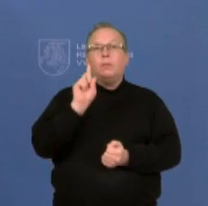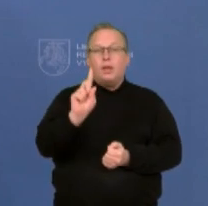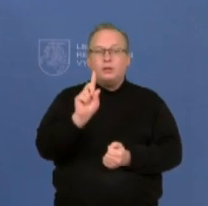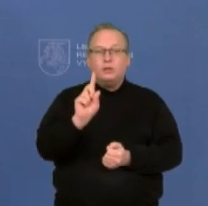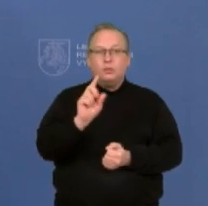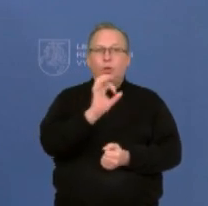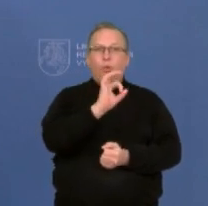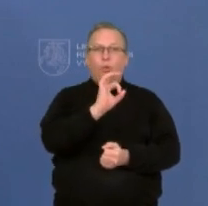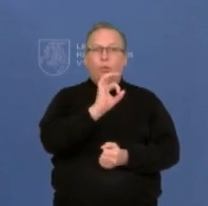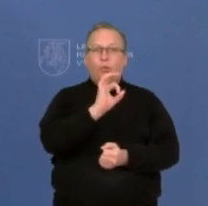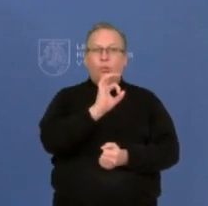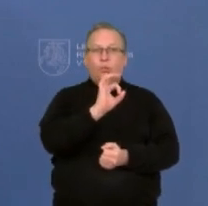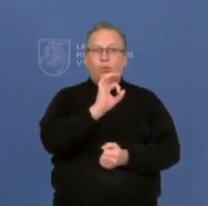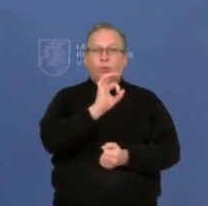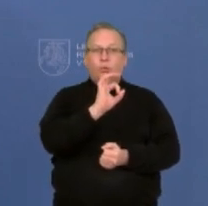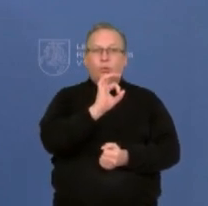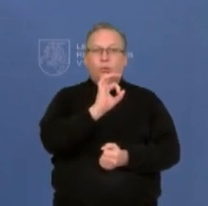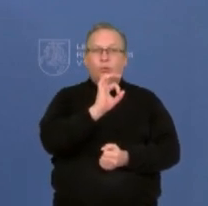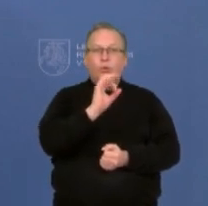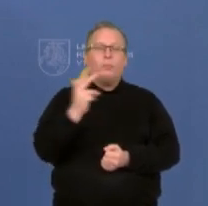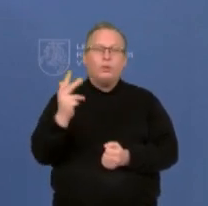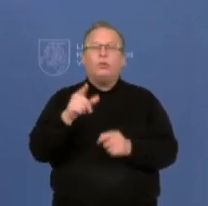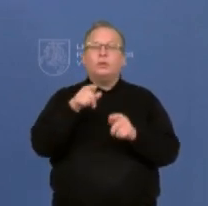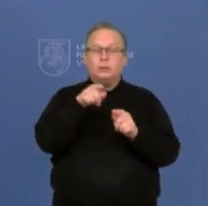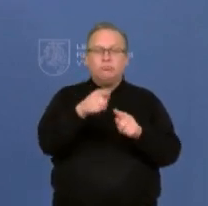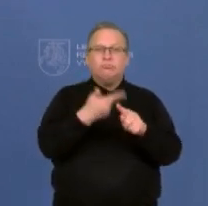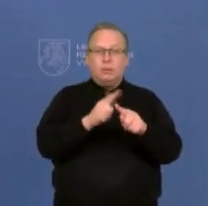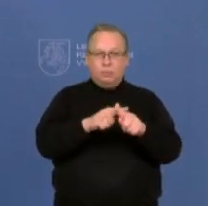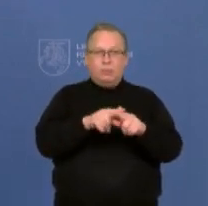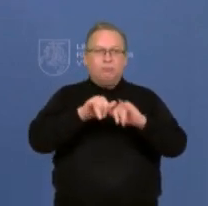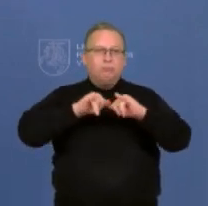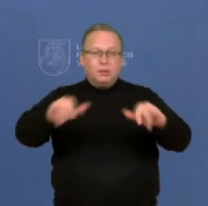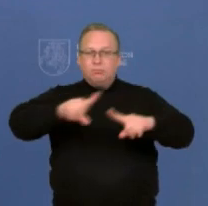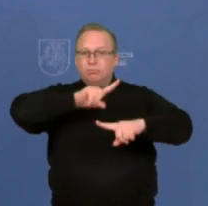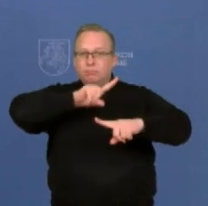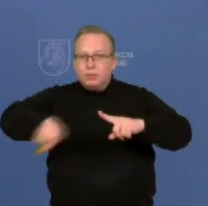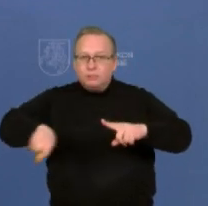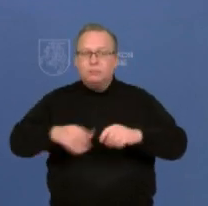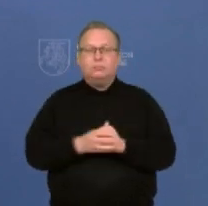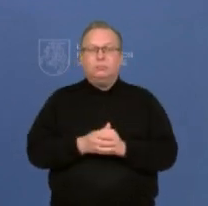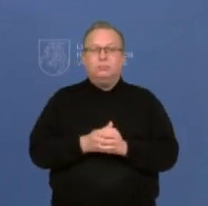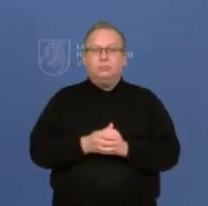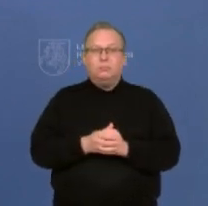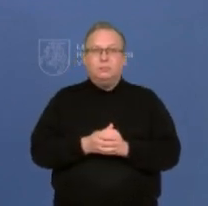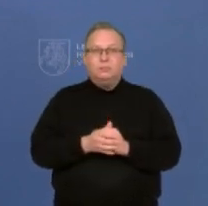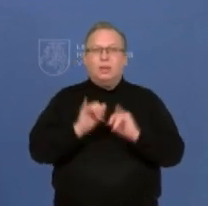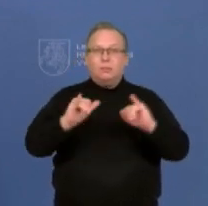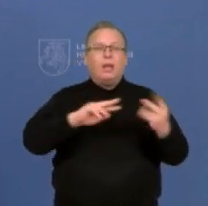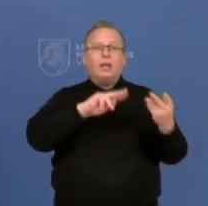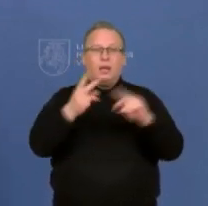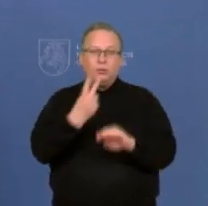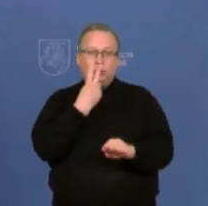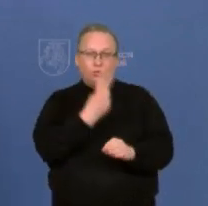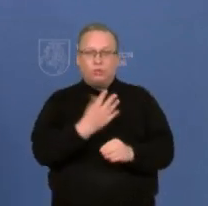omikronas splinta labai sparčiai, greitai, todėl savo veiksmus irgi atitinkamai stengiamės keisti